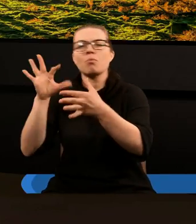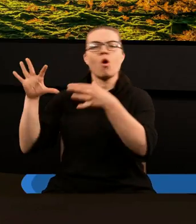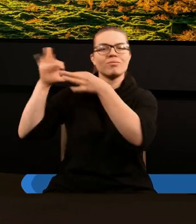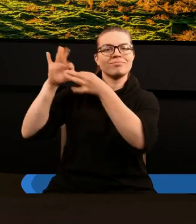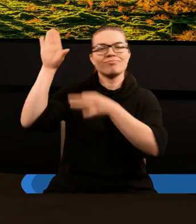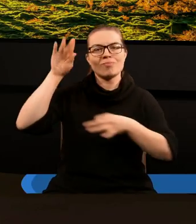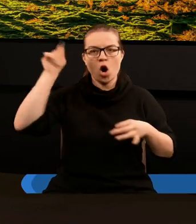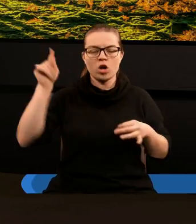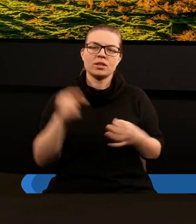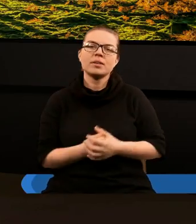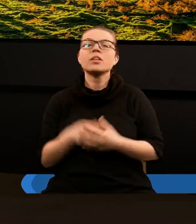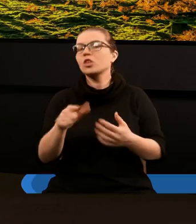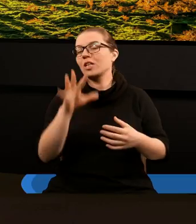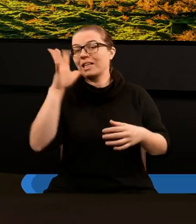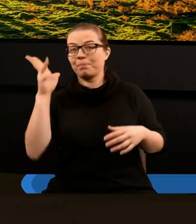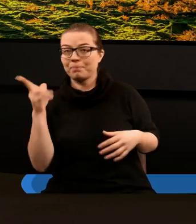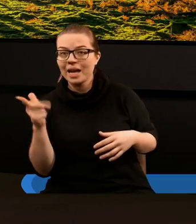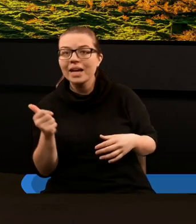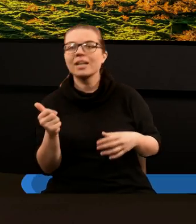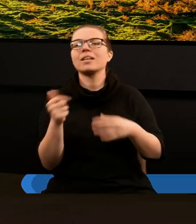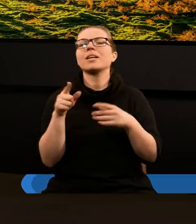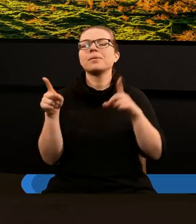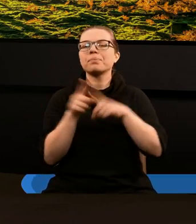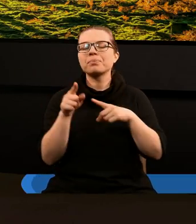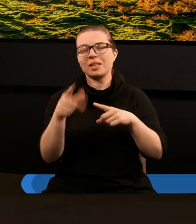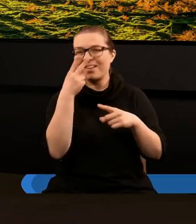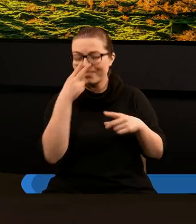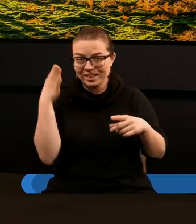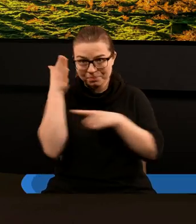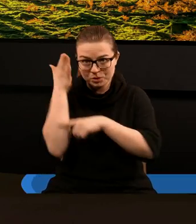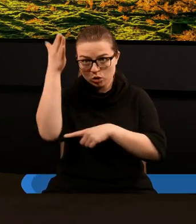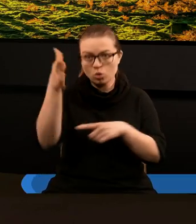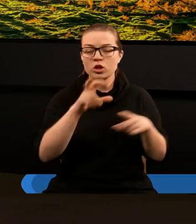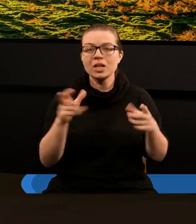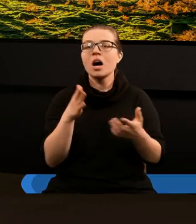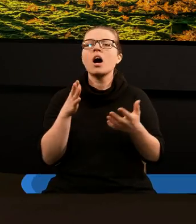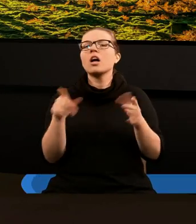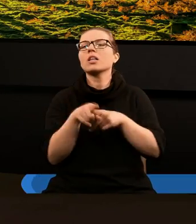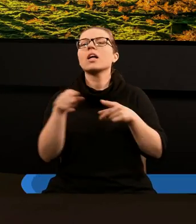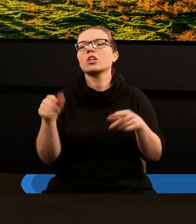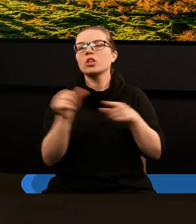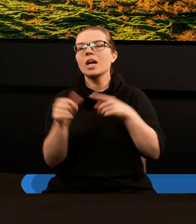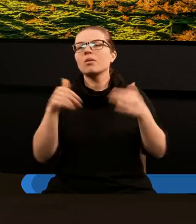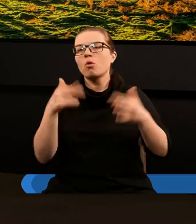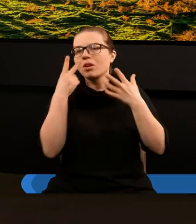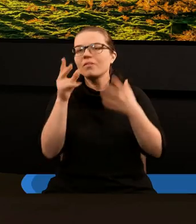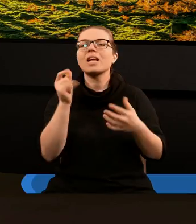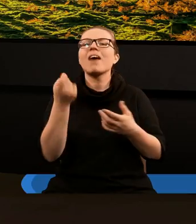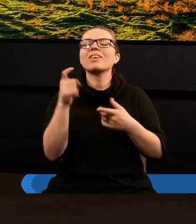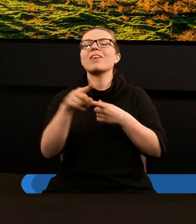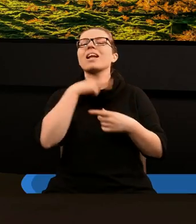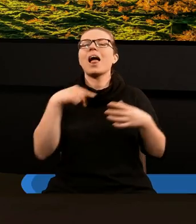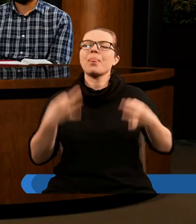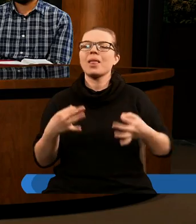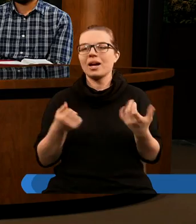Czy jest to tylko piękna piękna wizja odnośnie przyszłości? Czy jest to, czy możemy to również traktować jako wyzwanie